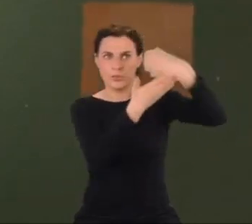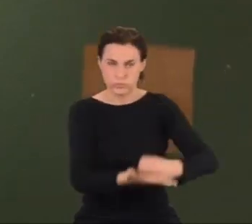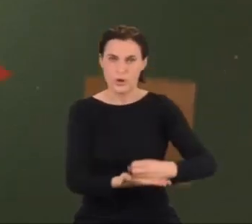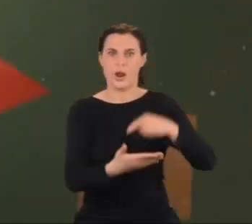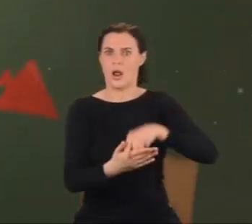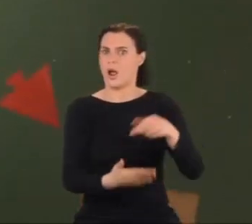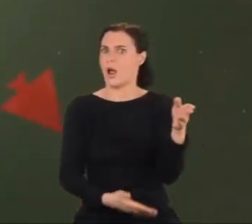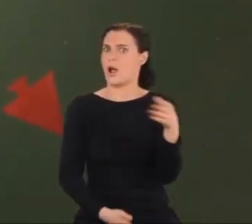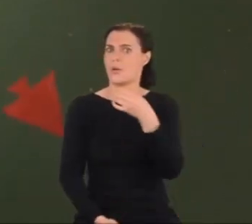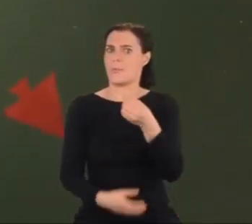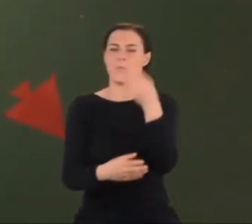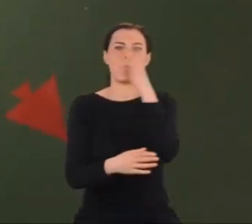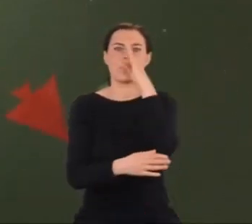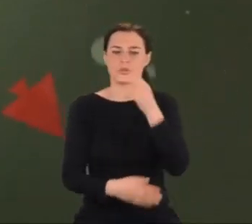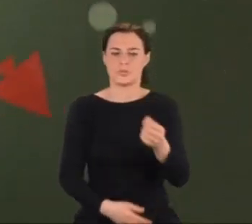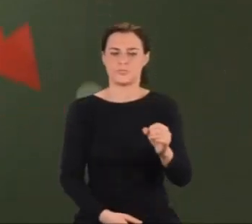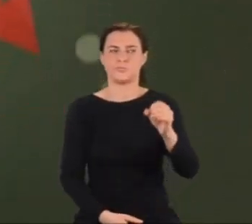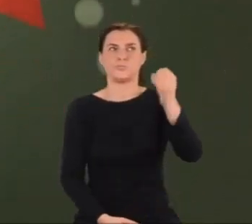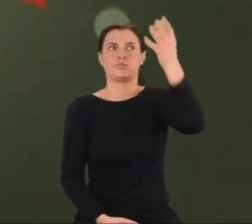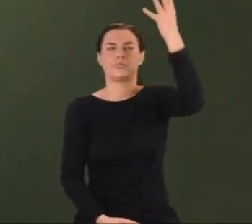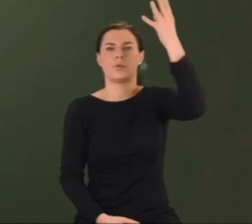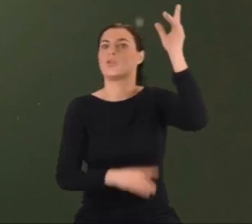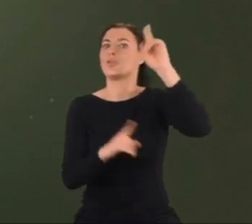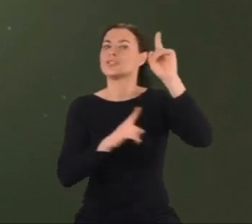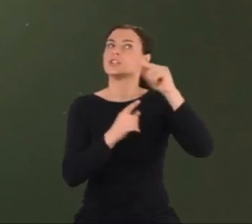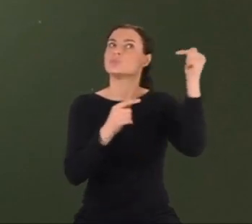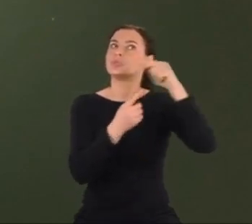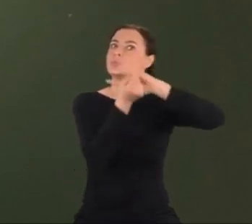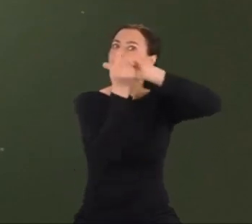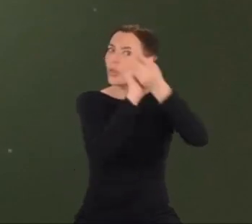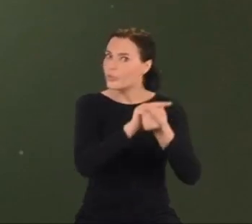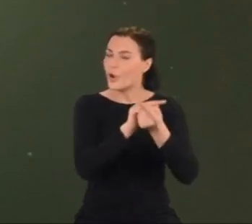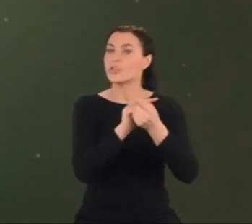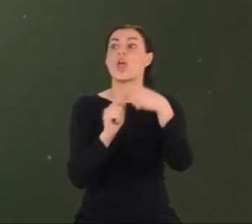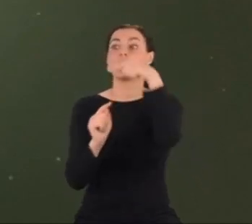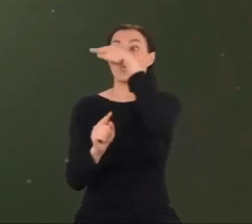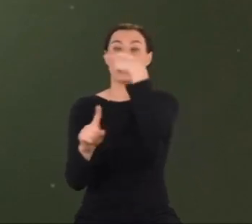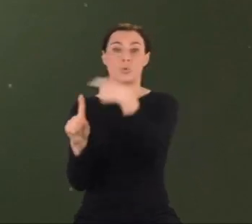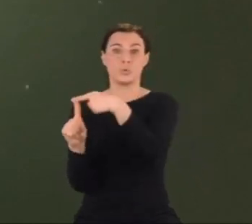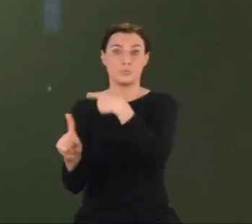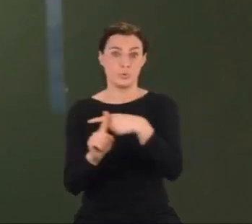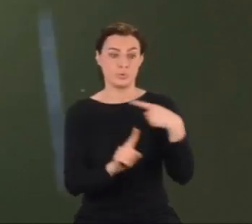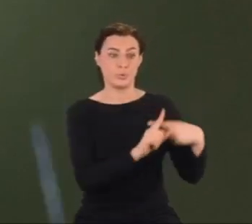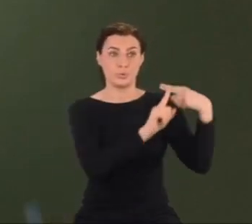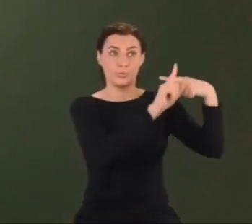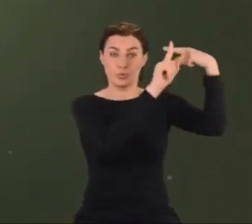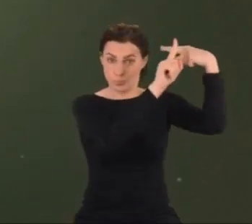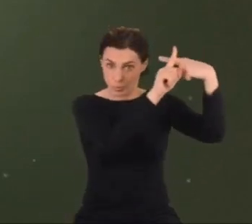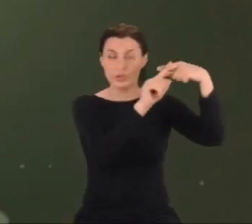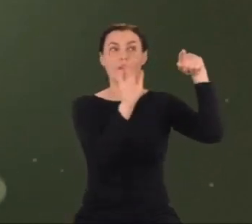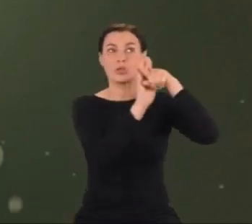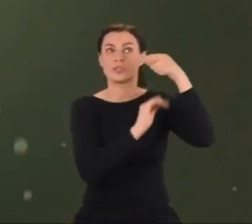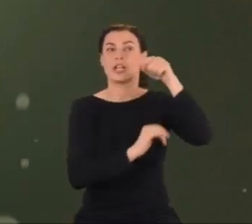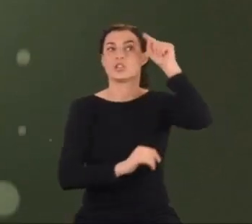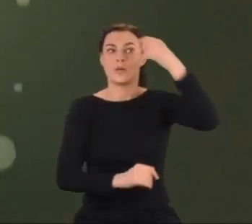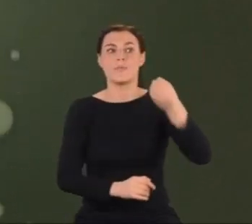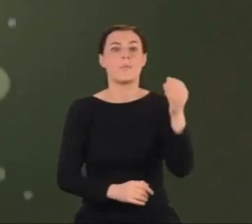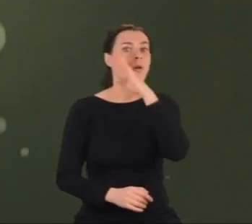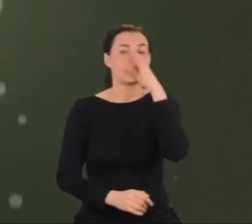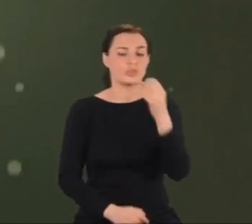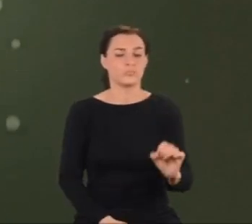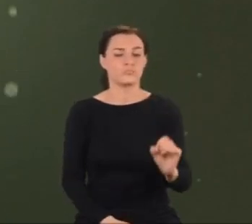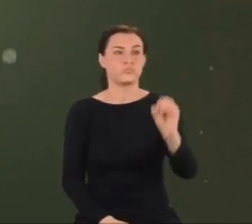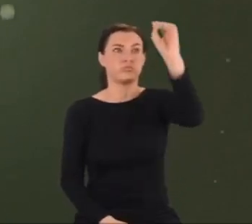A skoro tak, oznacza to, że mają masę odwrotną niż one, czyli trzeba ją oznaczyć przeciwnym znakiem